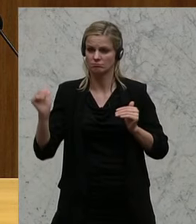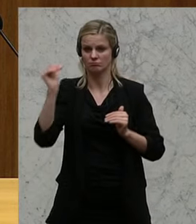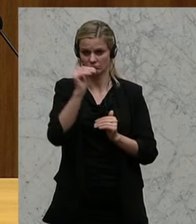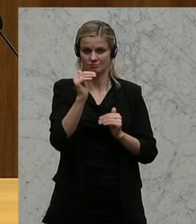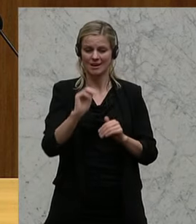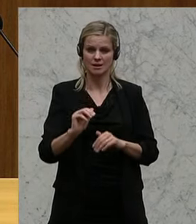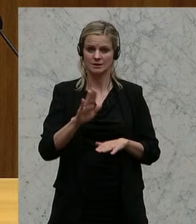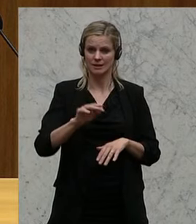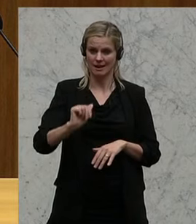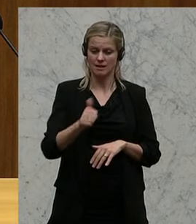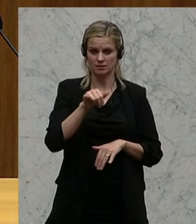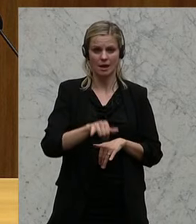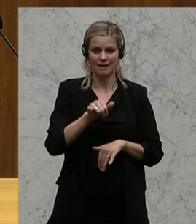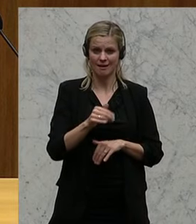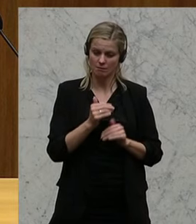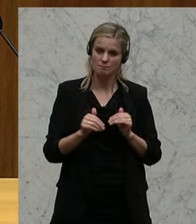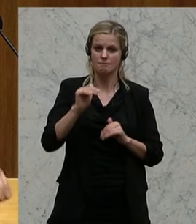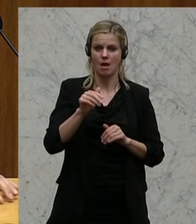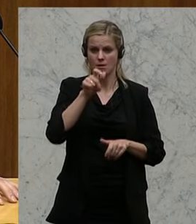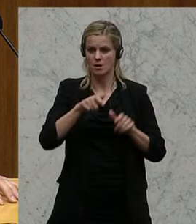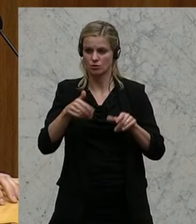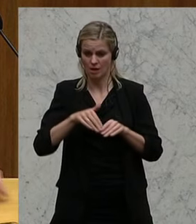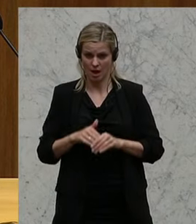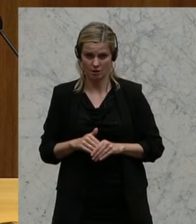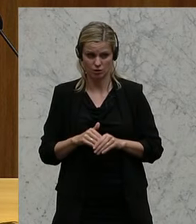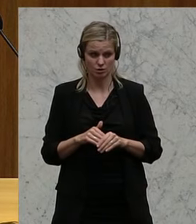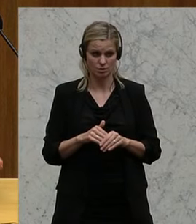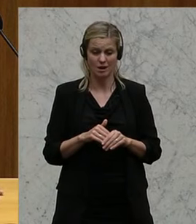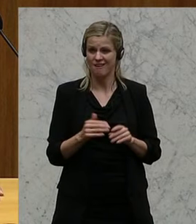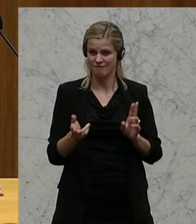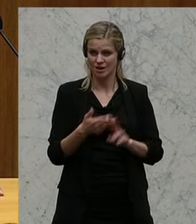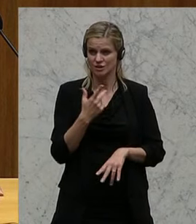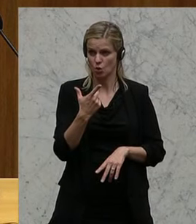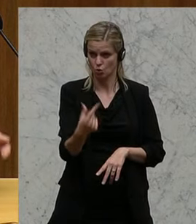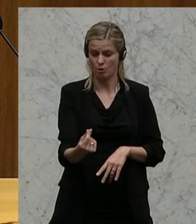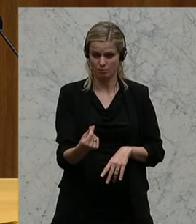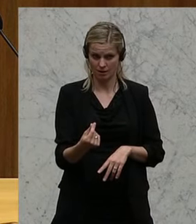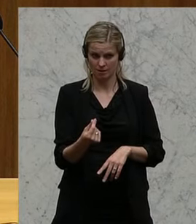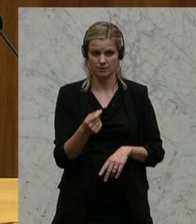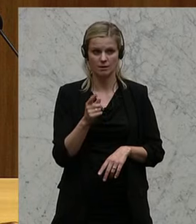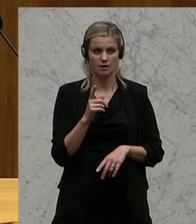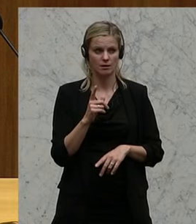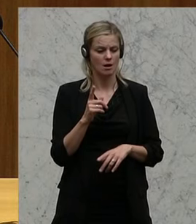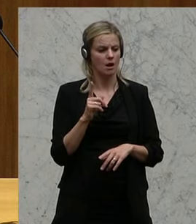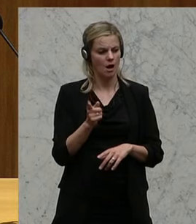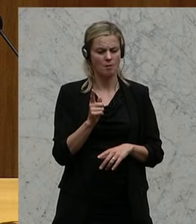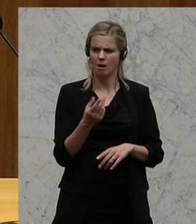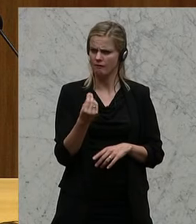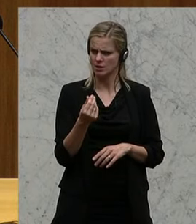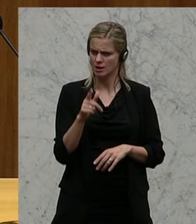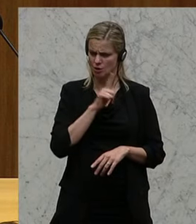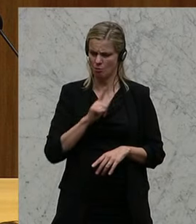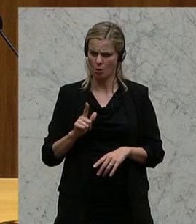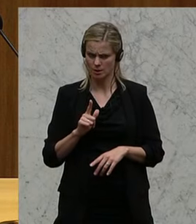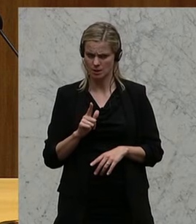1. Jänner. Quasi ist der Personalstand de facto verdoppelt worden. Allerdings sprechen Sie doch mit der Finanzpolizei